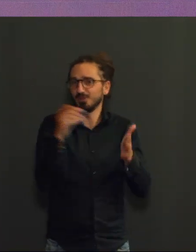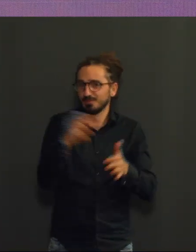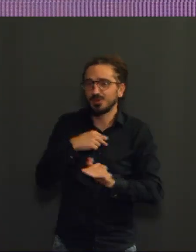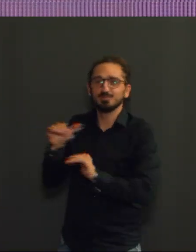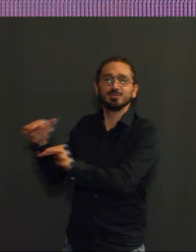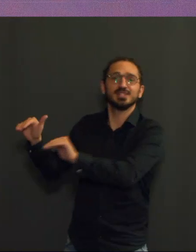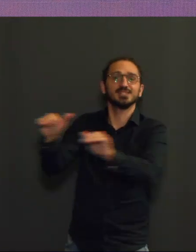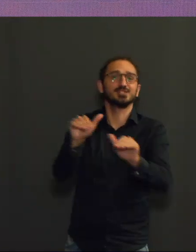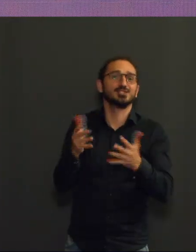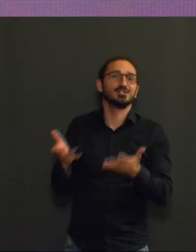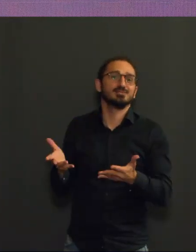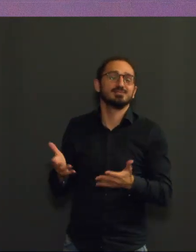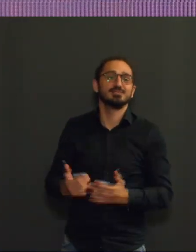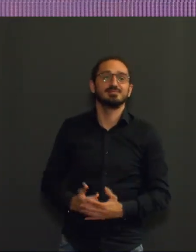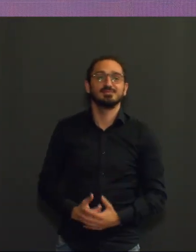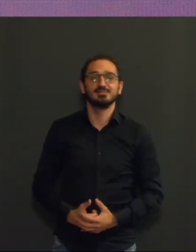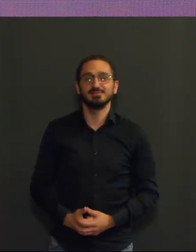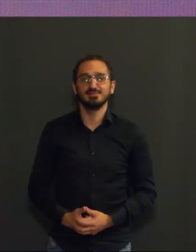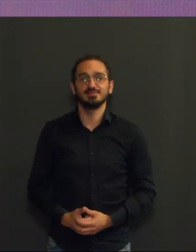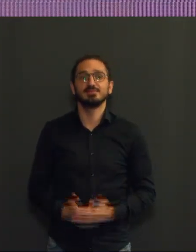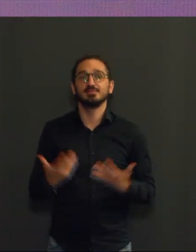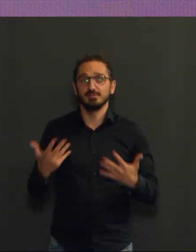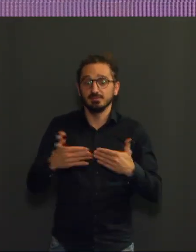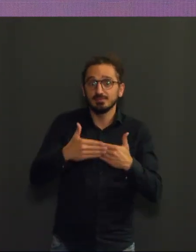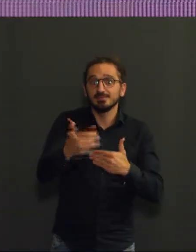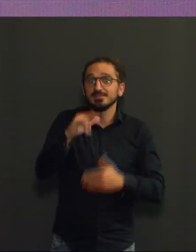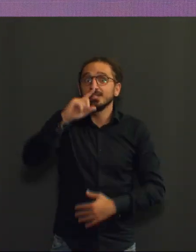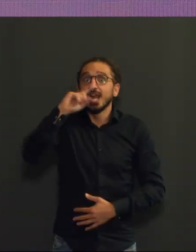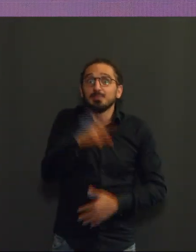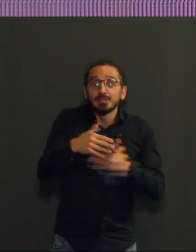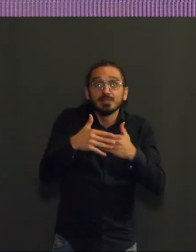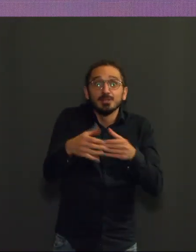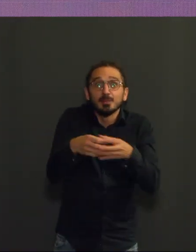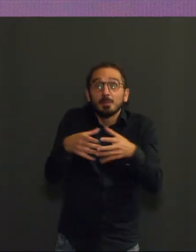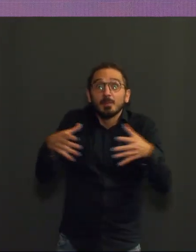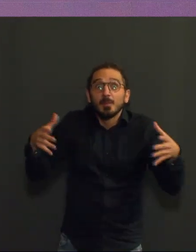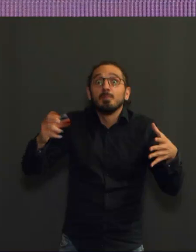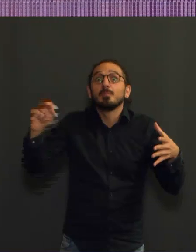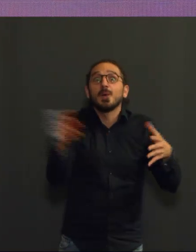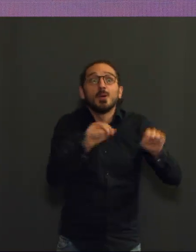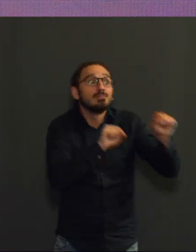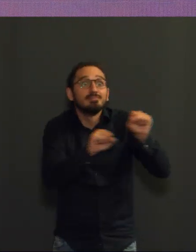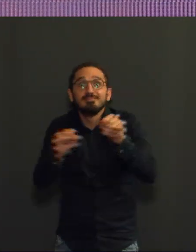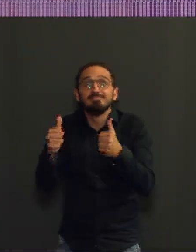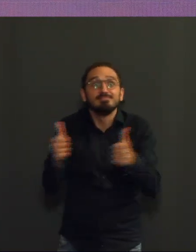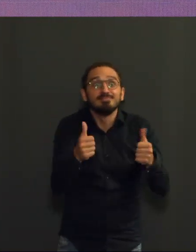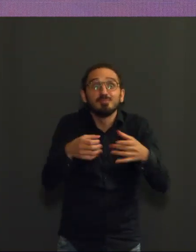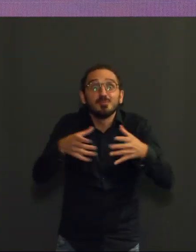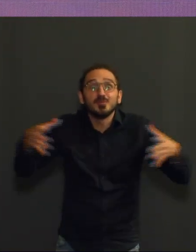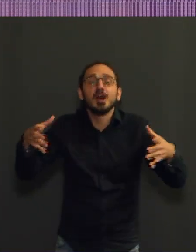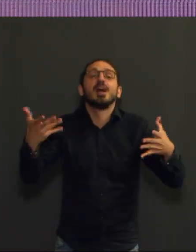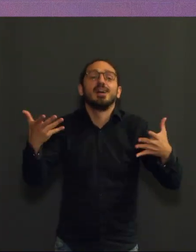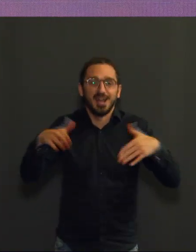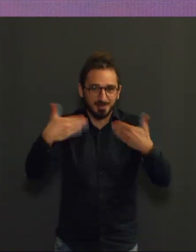nous serons nombreux à être protégés, plus vite nous pourrons nous retrouver sans règles